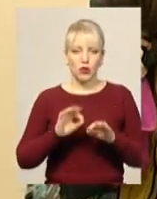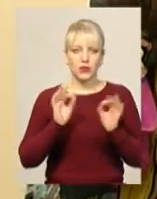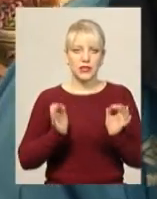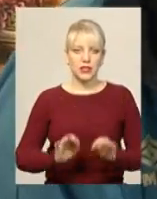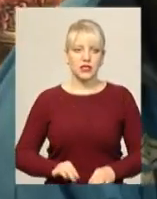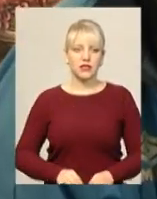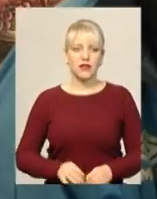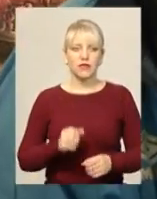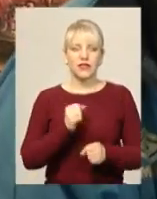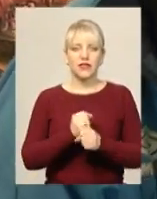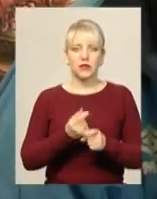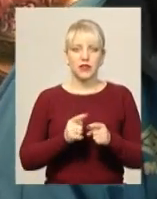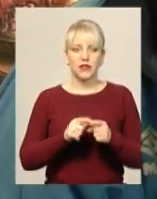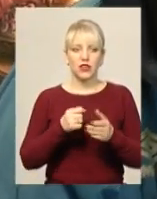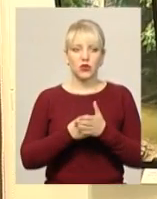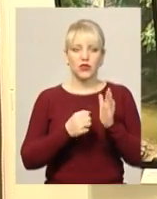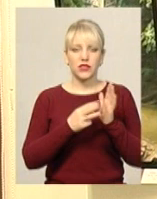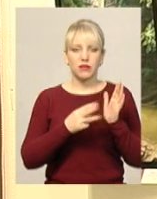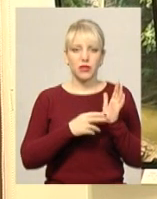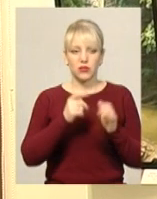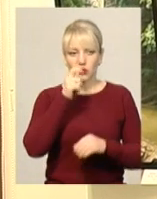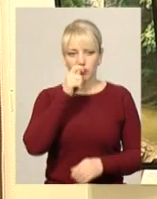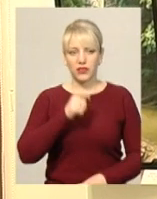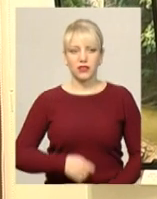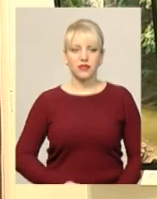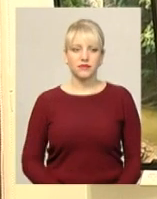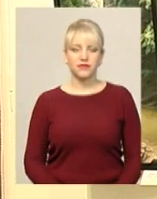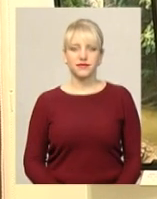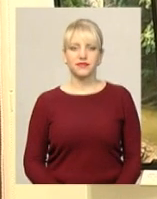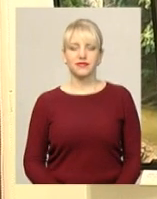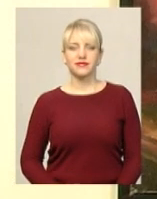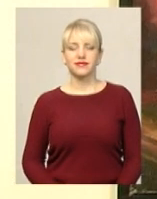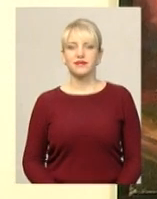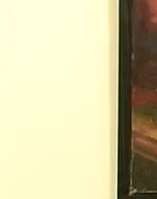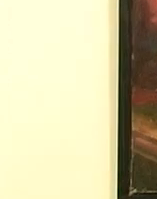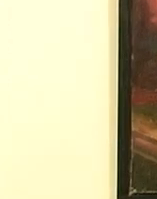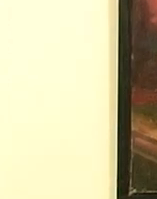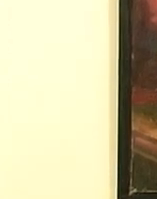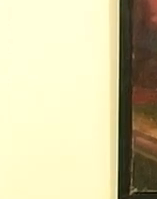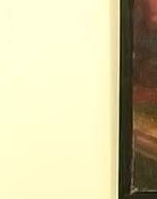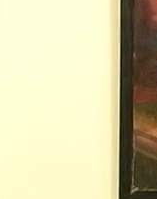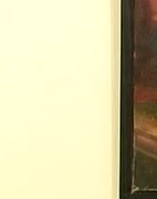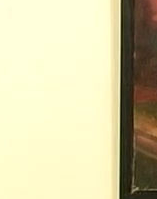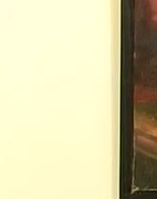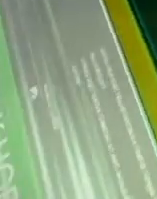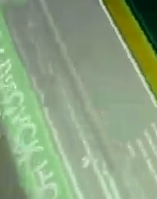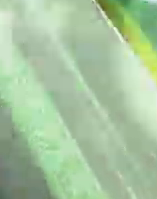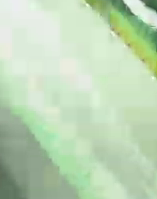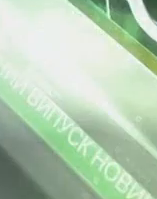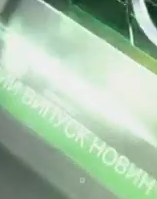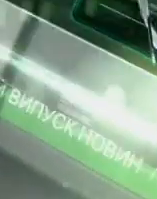мистецтва. Діятиме вона до 18 квітня. Наталя Захарчук, Дем'ян Цегольник, Новини, Поділля, Центр.